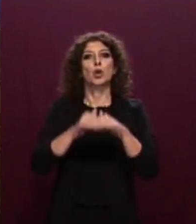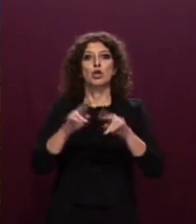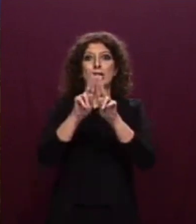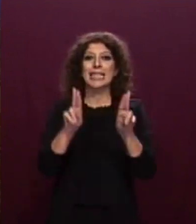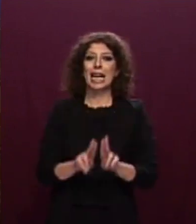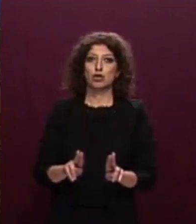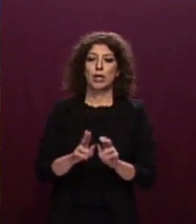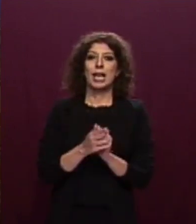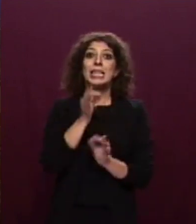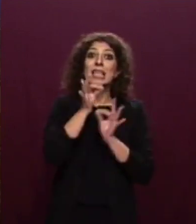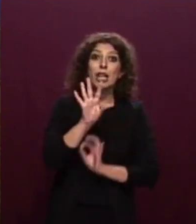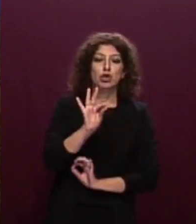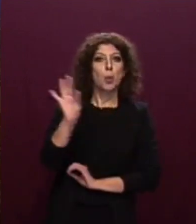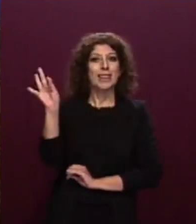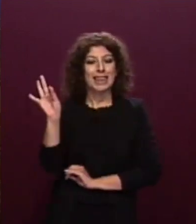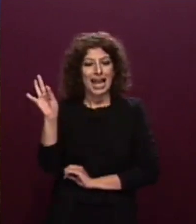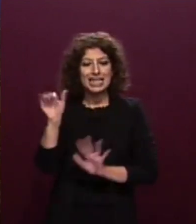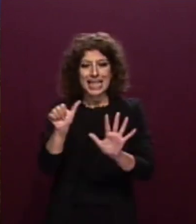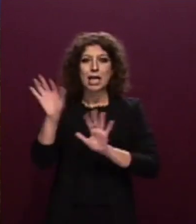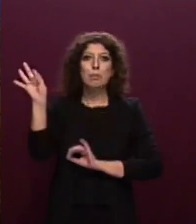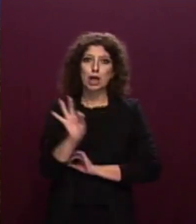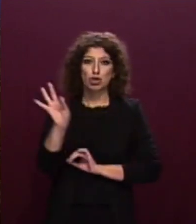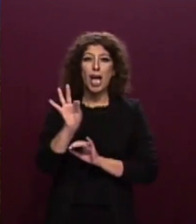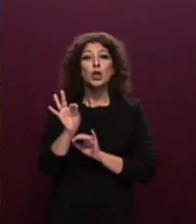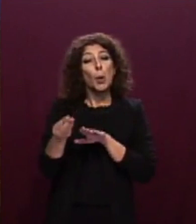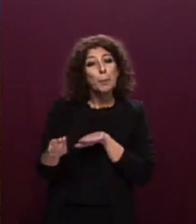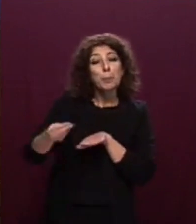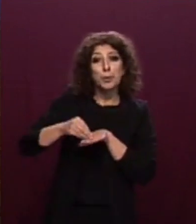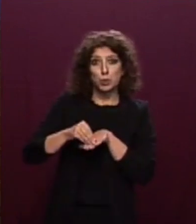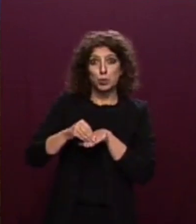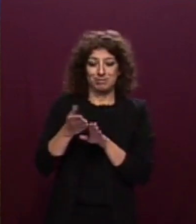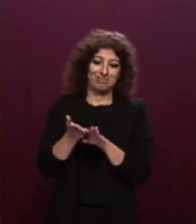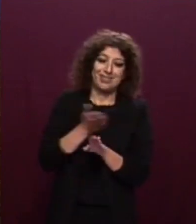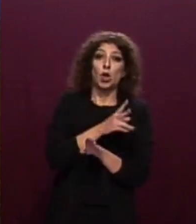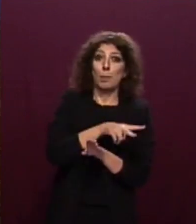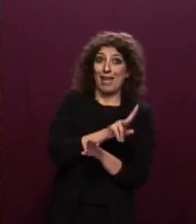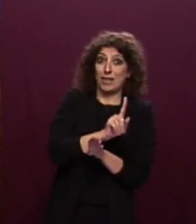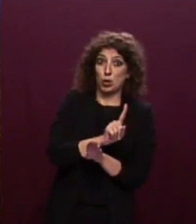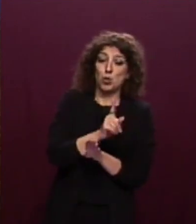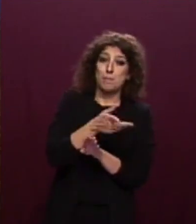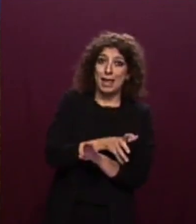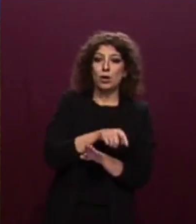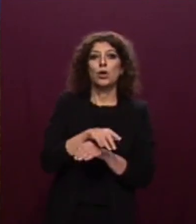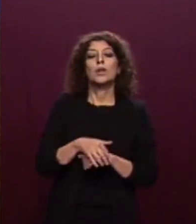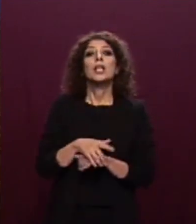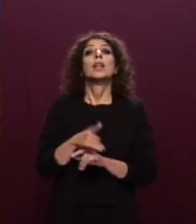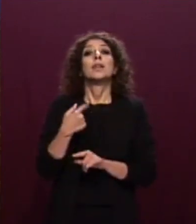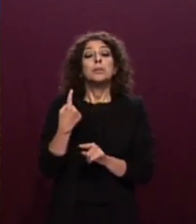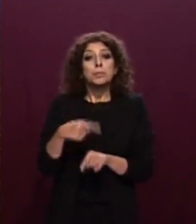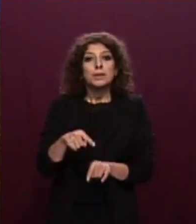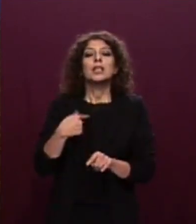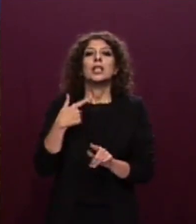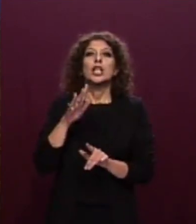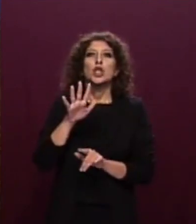ben il 56% in più rispetto al 2021 e sono state emesse 50.048 decisioni